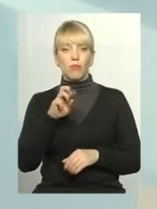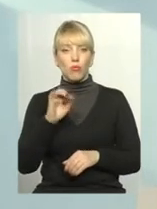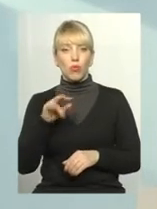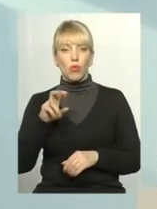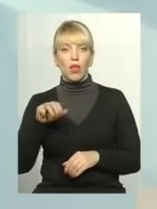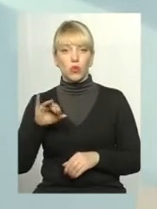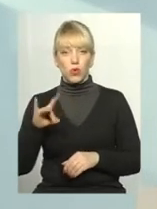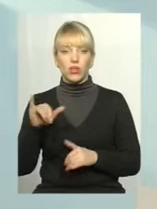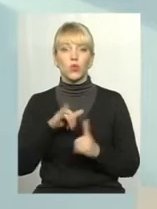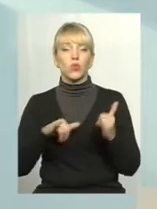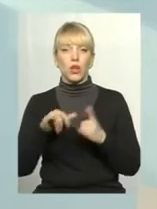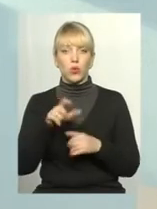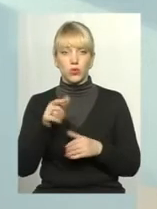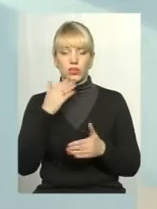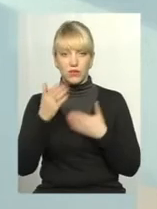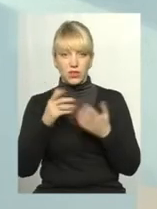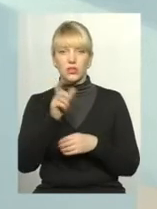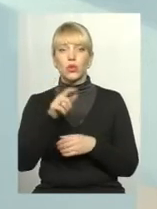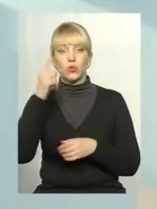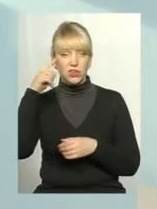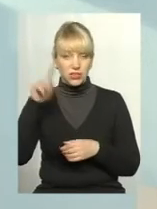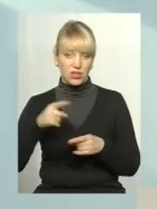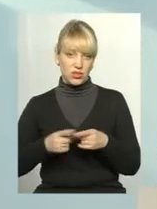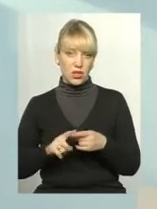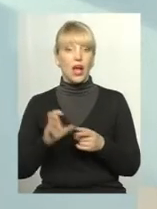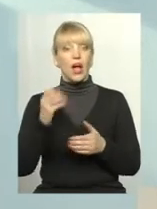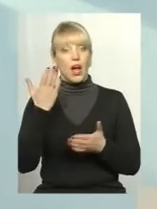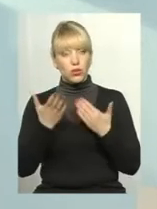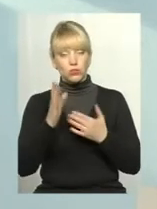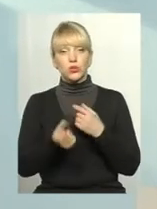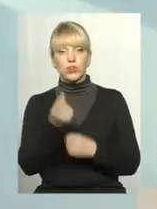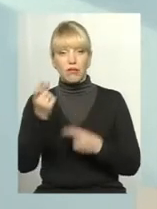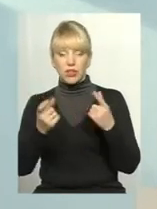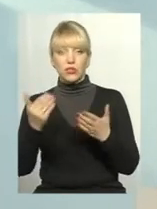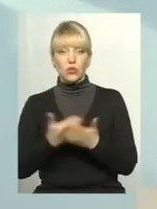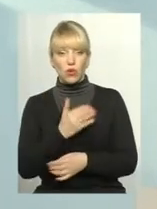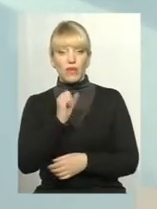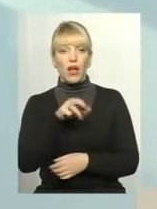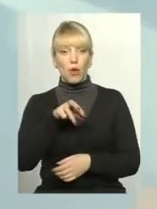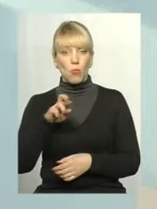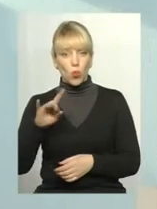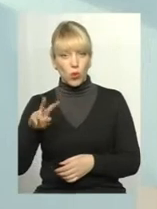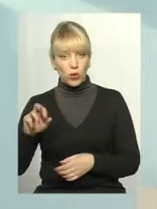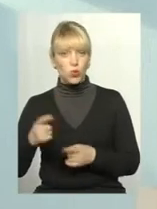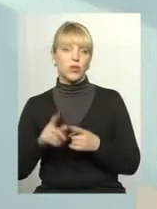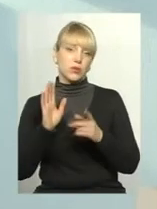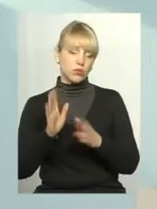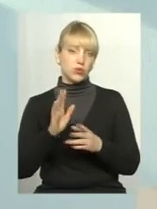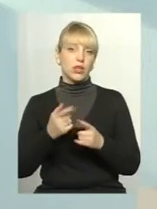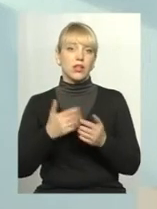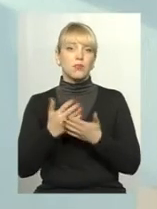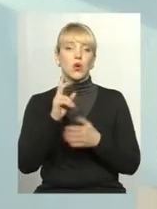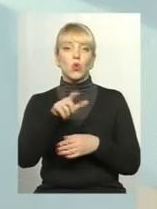звертаються, і вони це знають. І з веденням нових амбулаторій ми будемо людей інформувати. Тобто мешканці вулиці